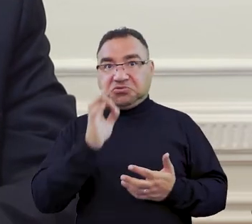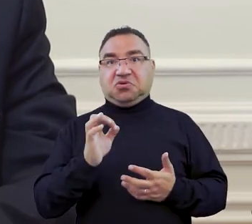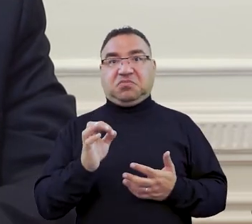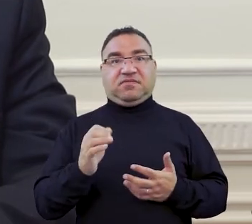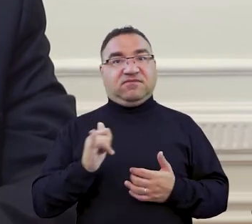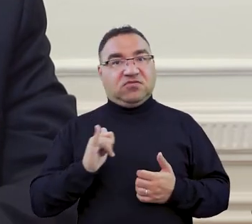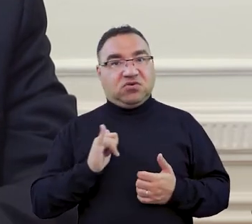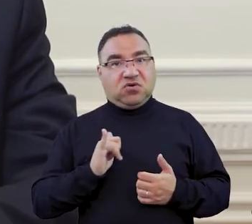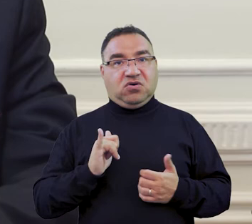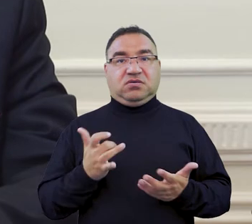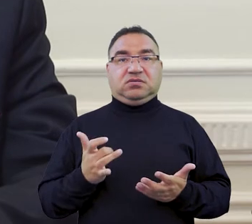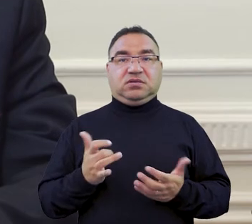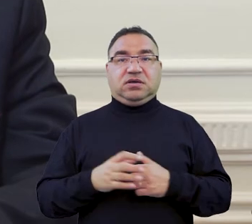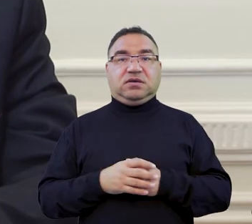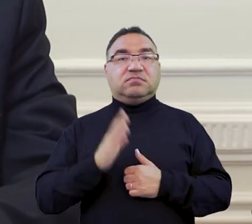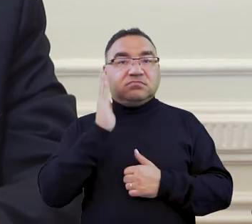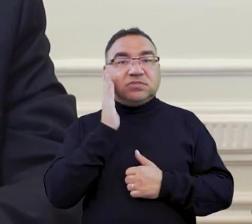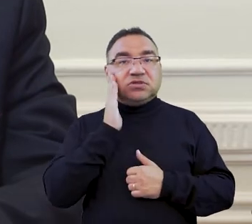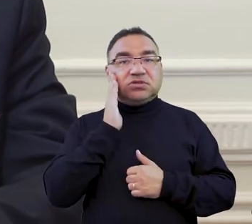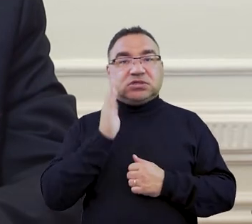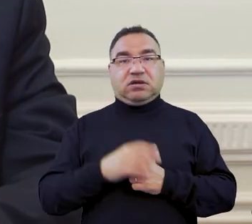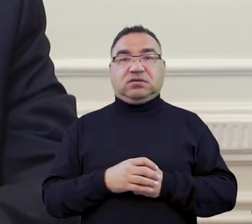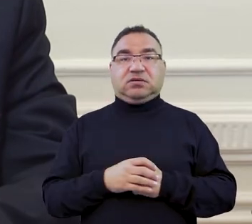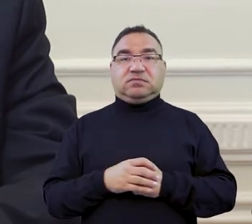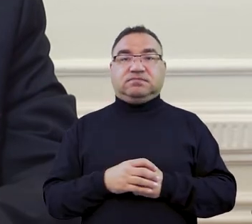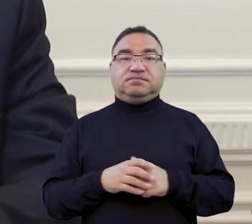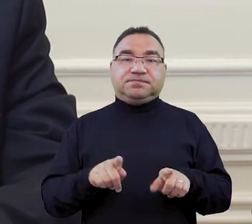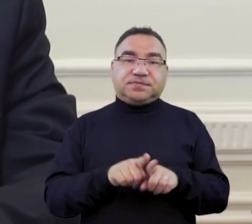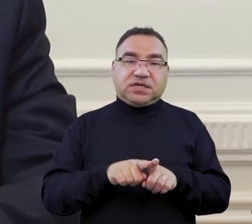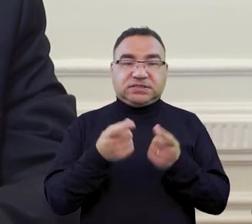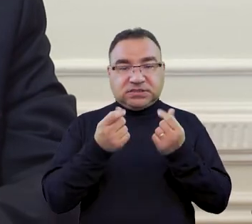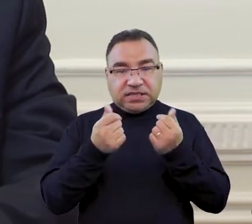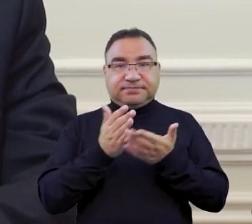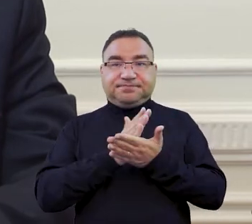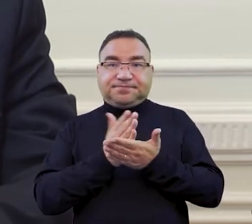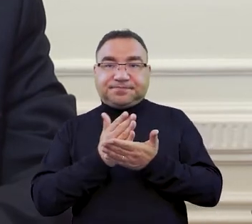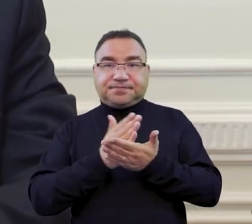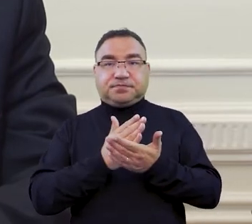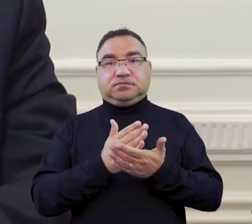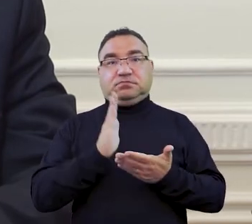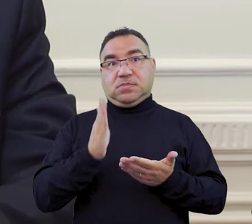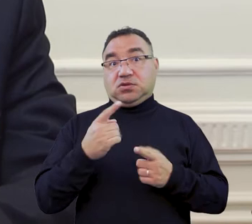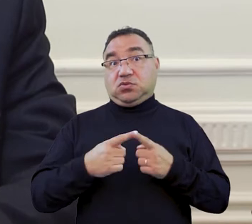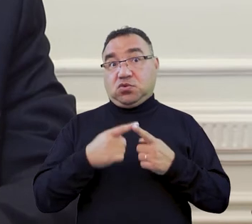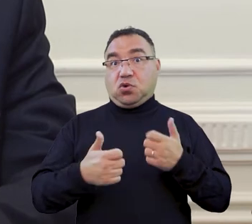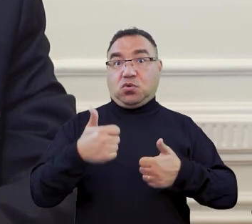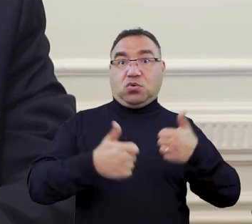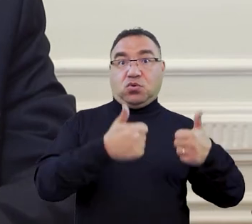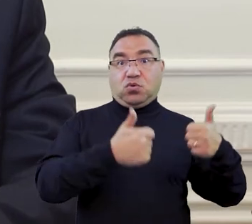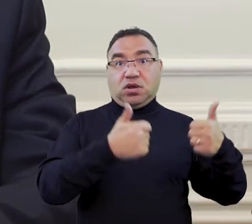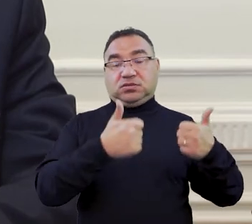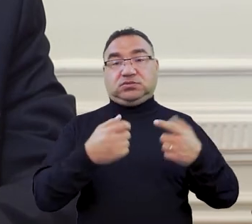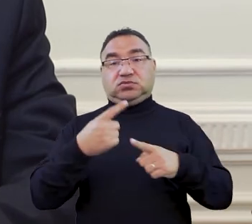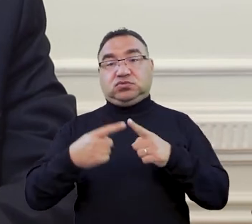komforcie mieszkania, ale też o umiarkowanych cenach, czyli wejdzie taki element konkurencji